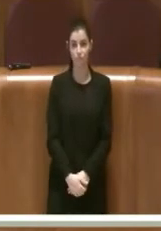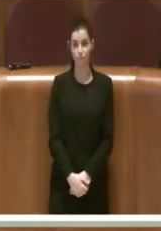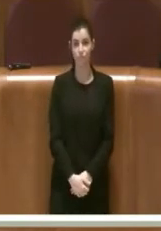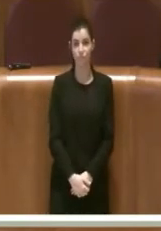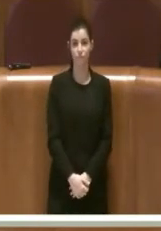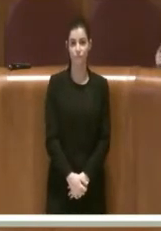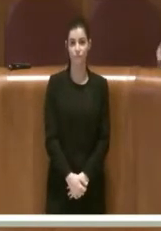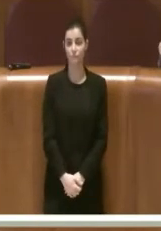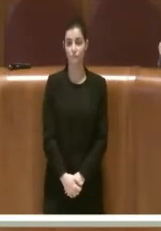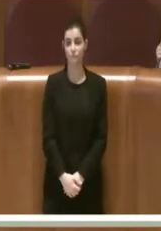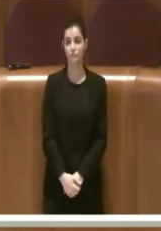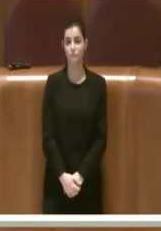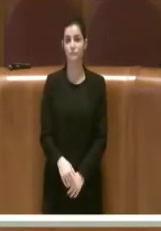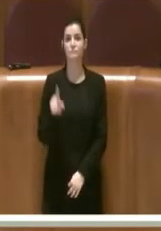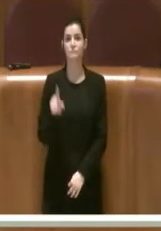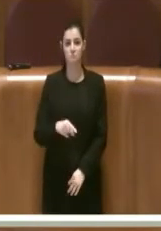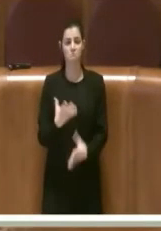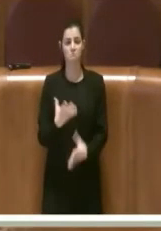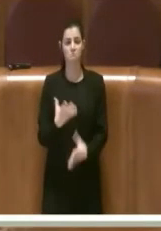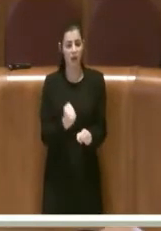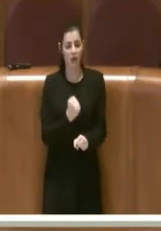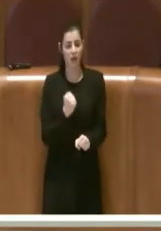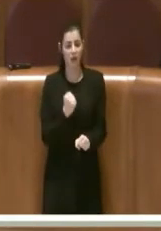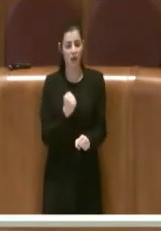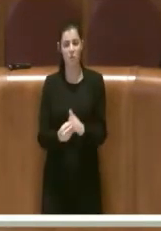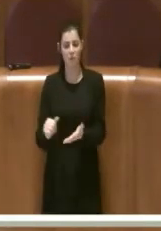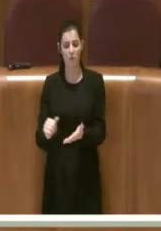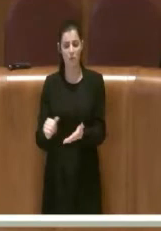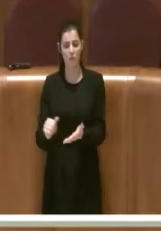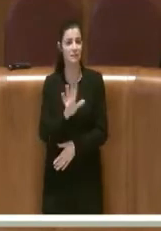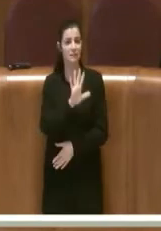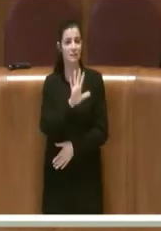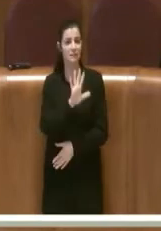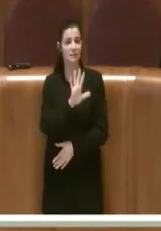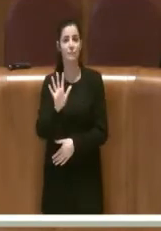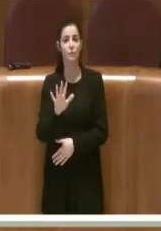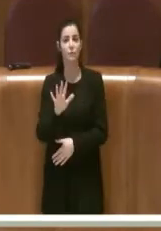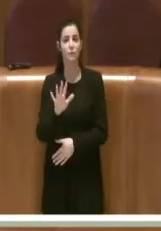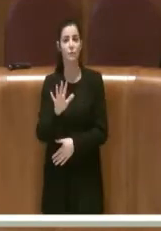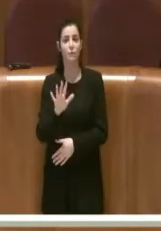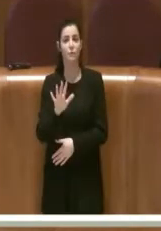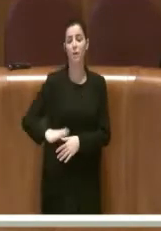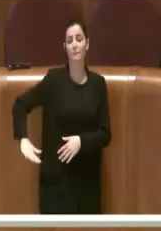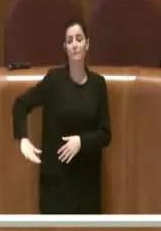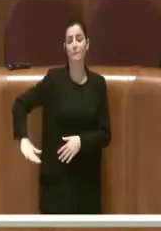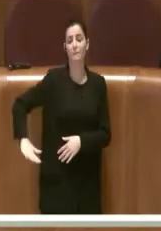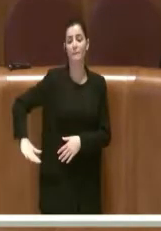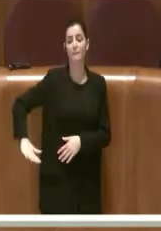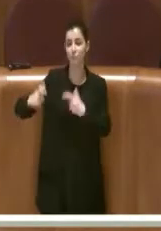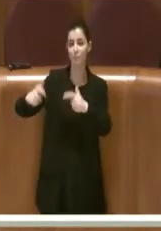vediamo anche tante opere stralciate come per esempio il recupero ambientale delle aree boschive